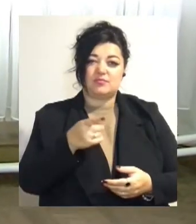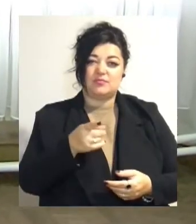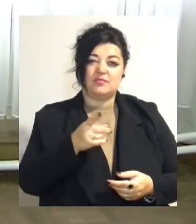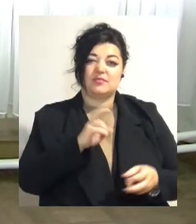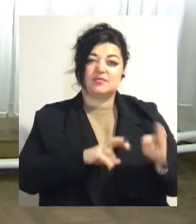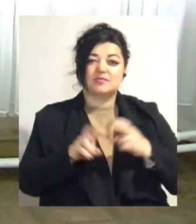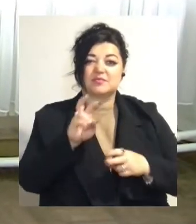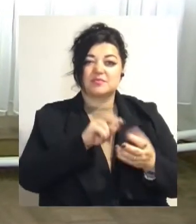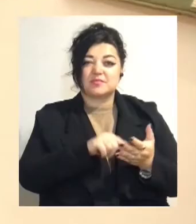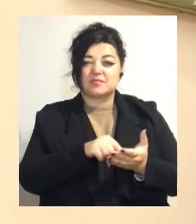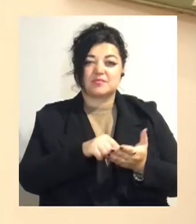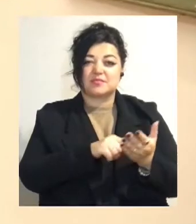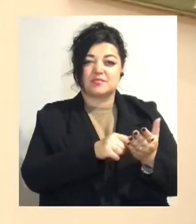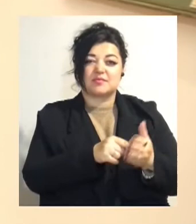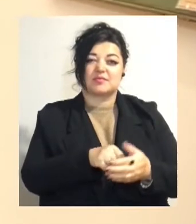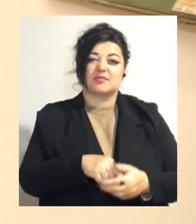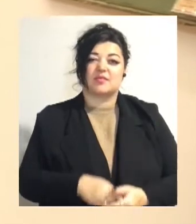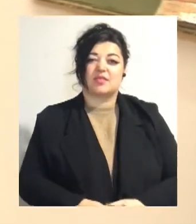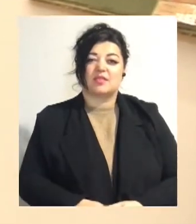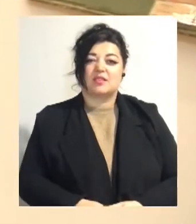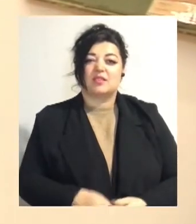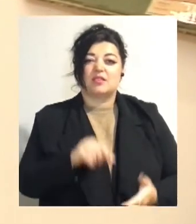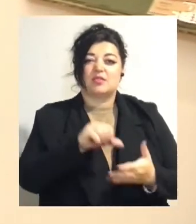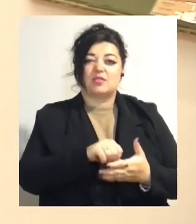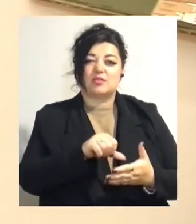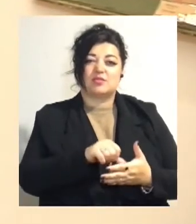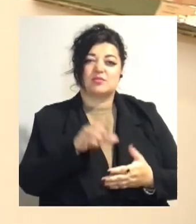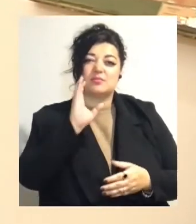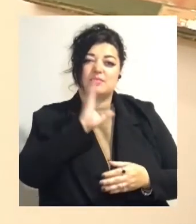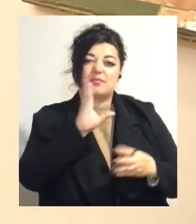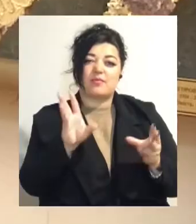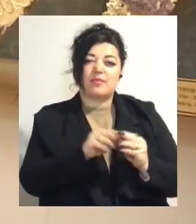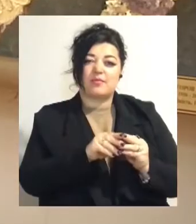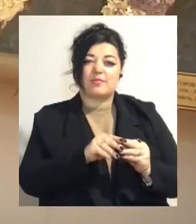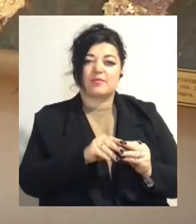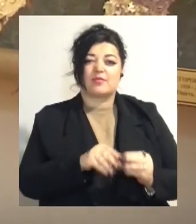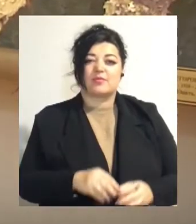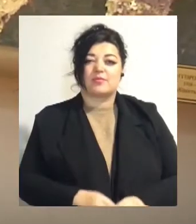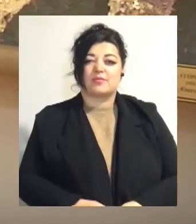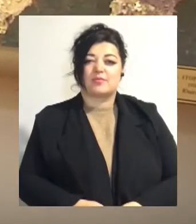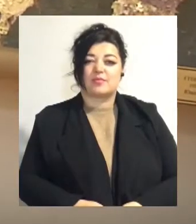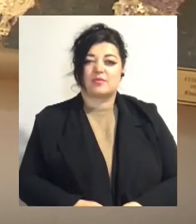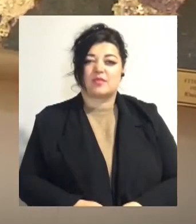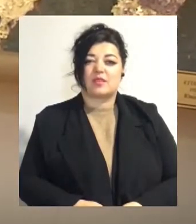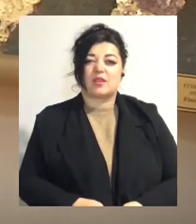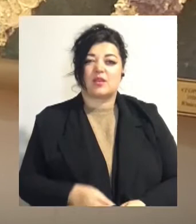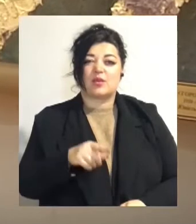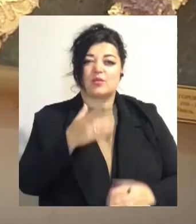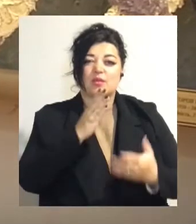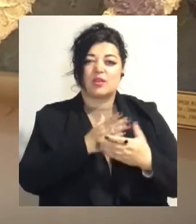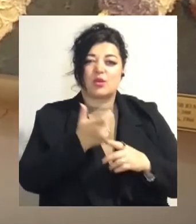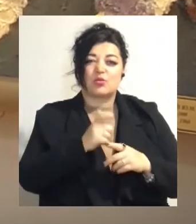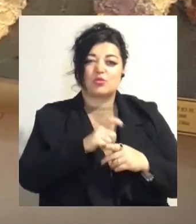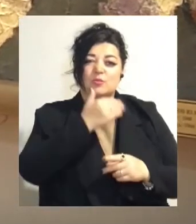зображеного на картині Марії Примаченко. Участь у квесті разом зі своєю мамою взяла Поліна. Тут є дуже багато картин,